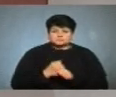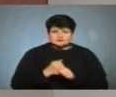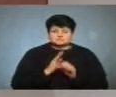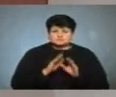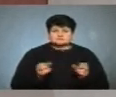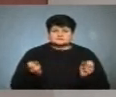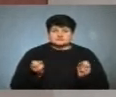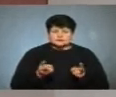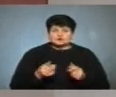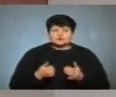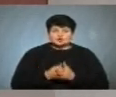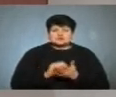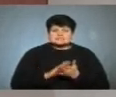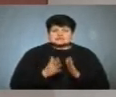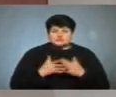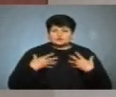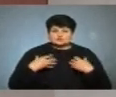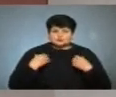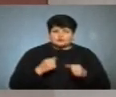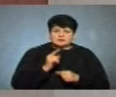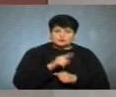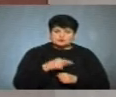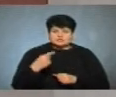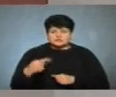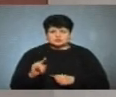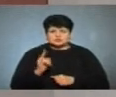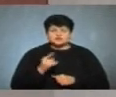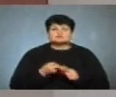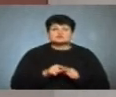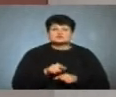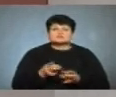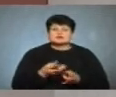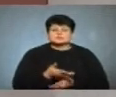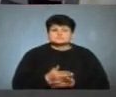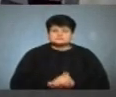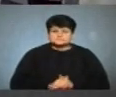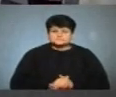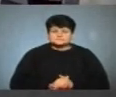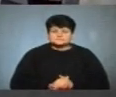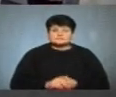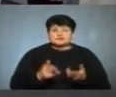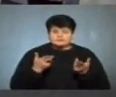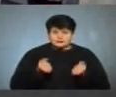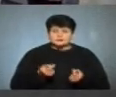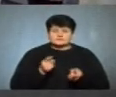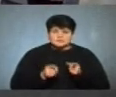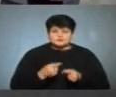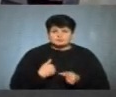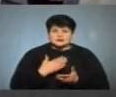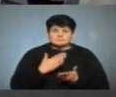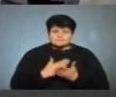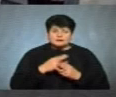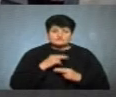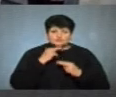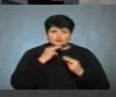стану здоров'я тієї чи іншої дитини. Що для цього потрібно батькам зробити? Так, дійсно, ми маємо і